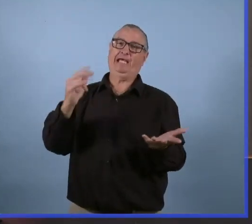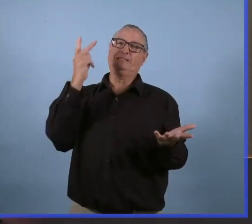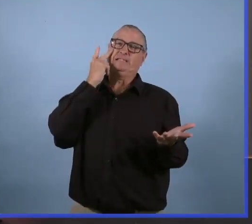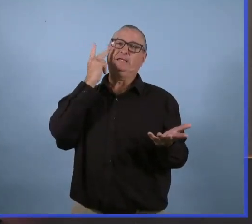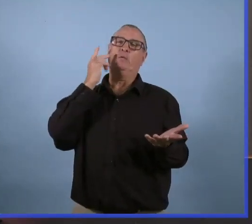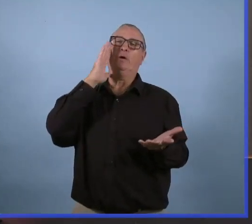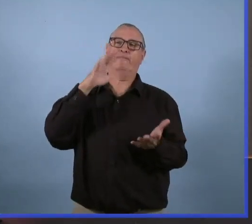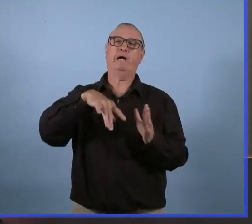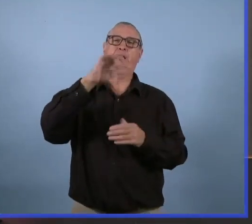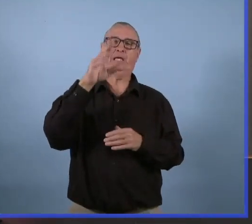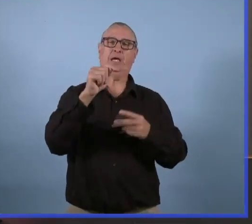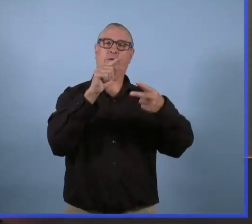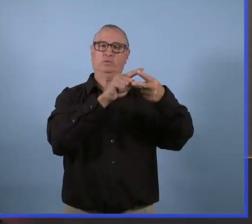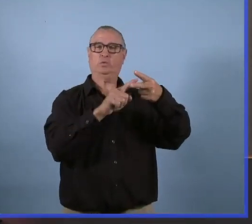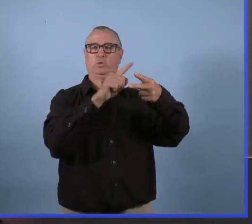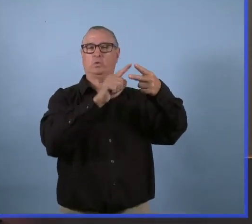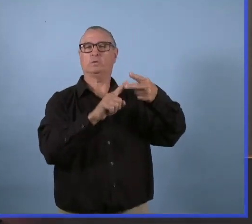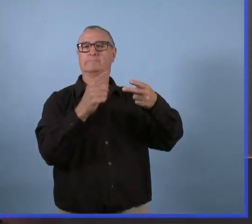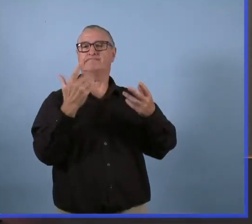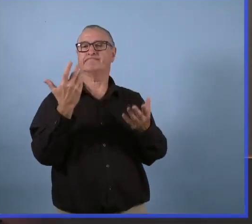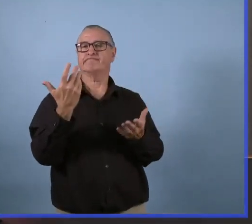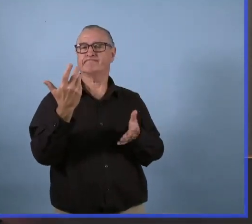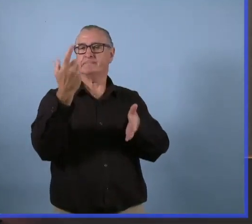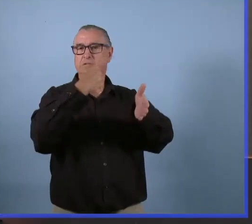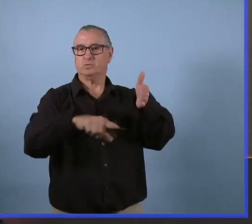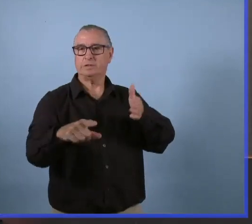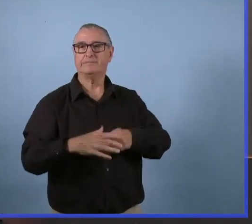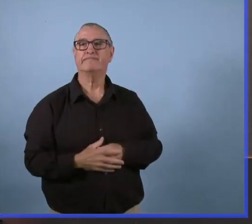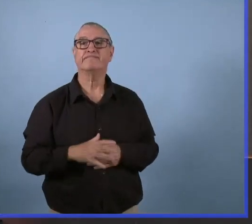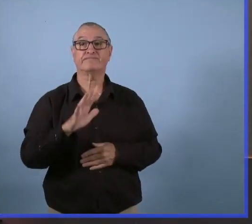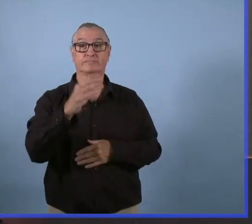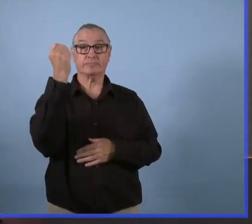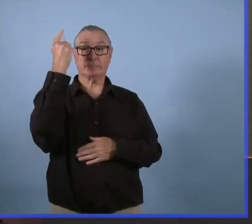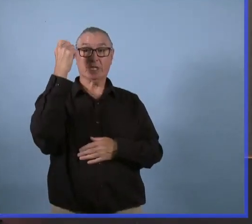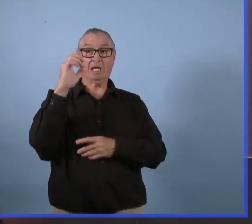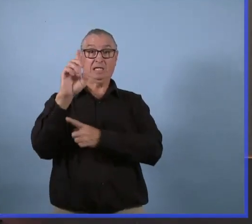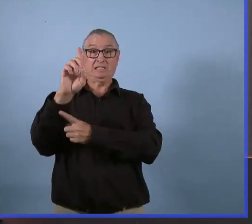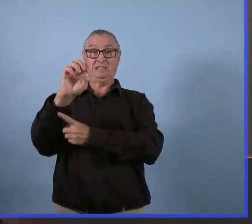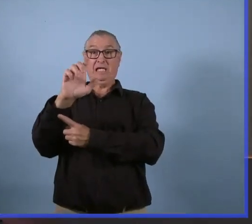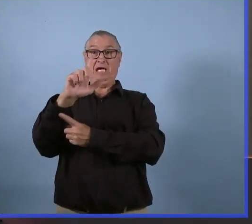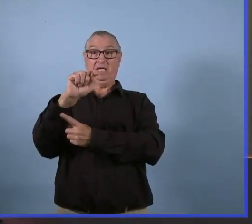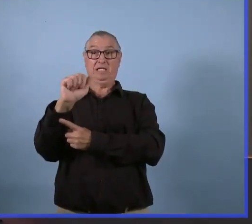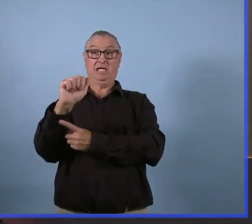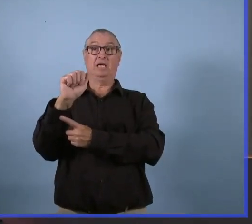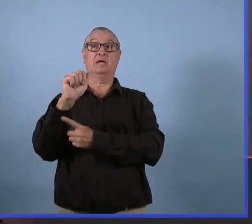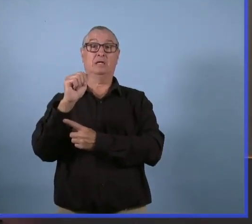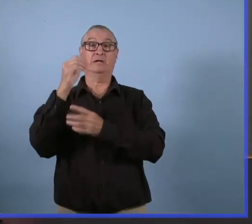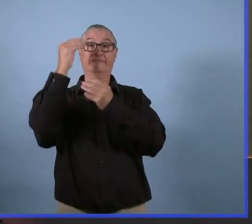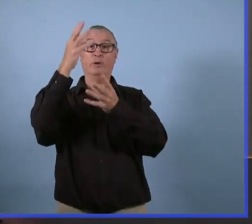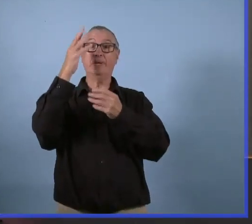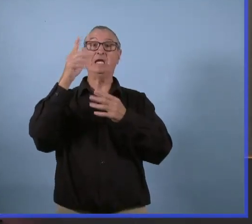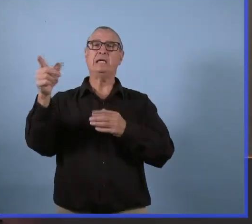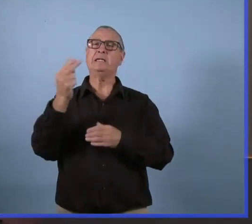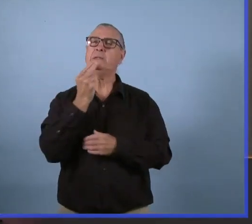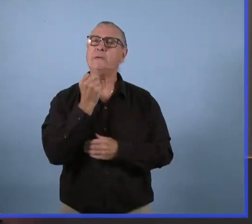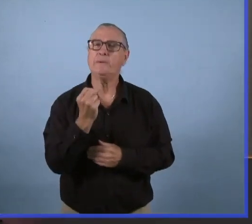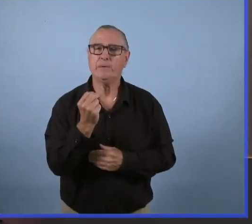sein du même foyer. Il y a eu une éclosion aussi. Mais il faut aussi regarder la vaccination.